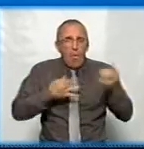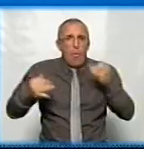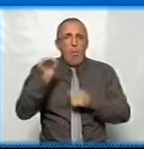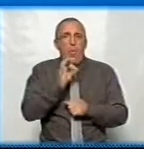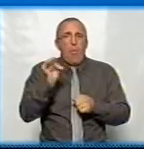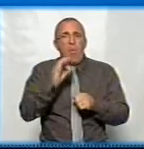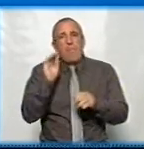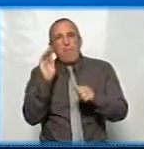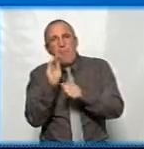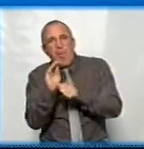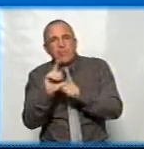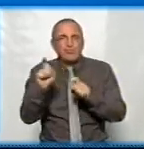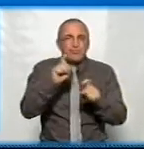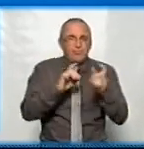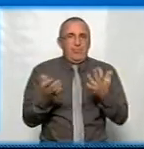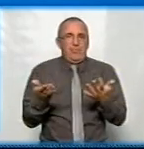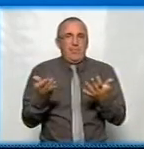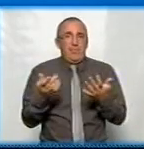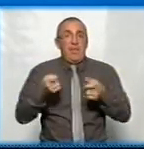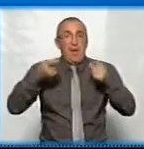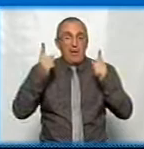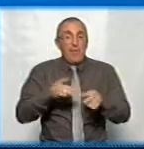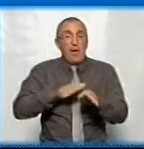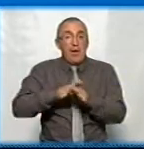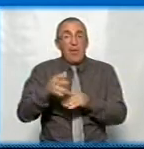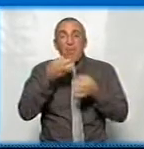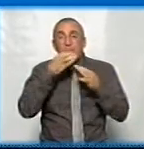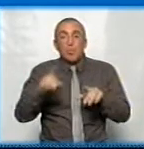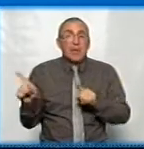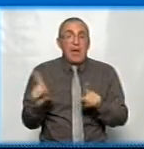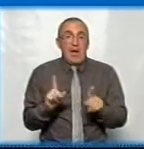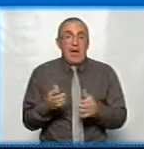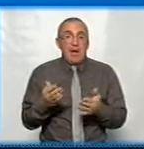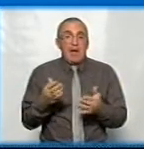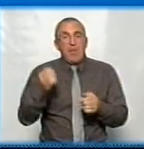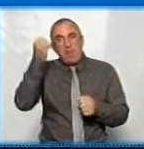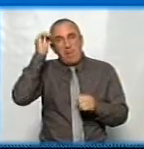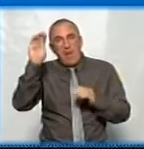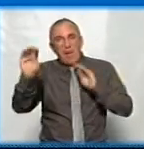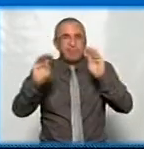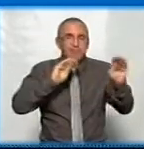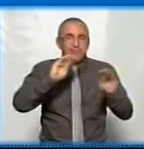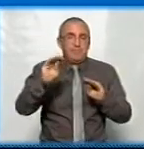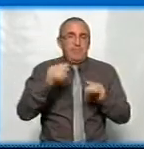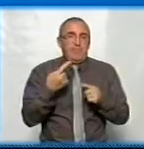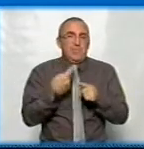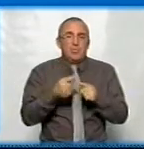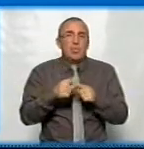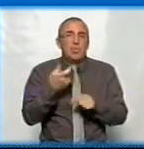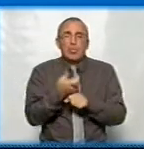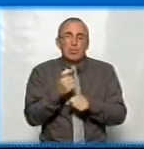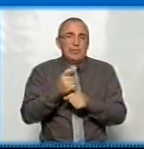покритикувати. І насправді реалізувати будь-які монументи, пам'ятники дуже